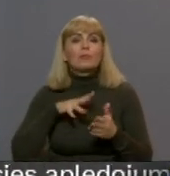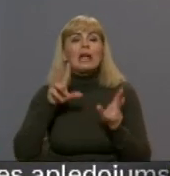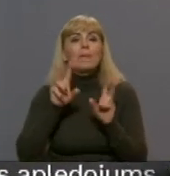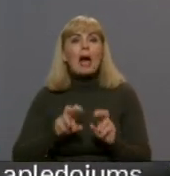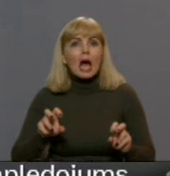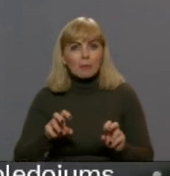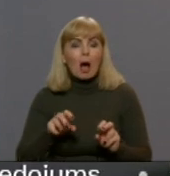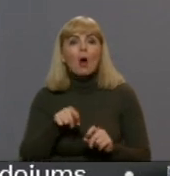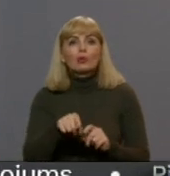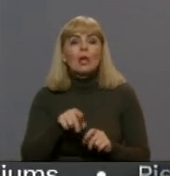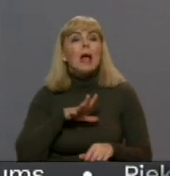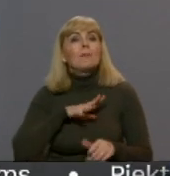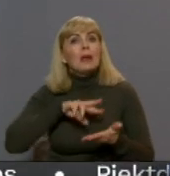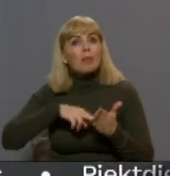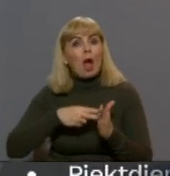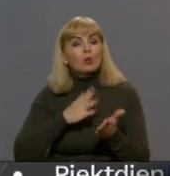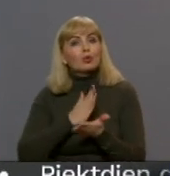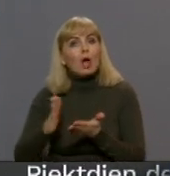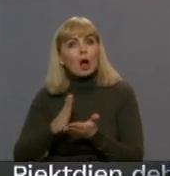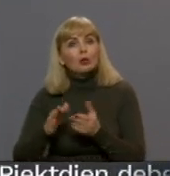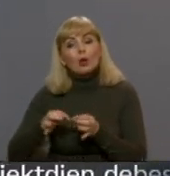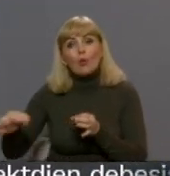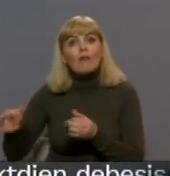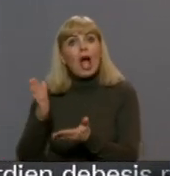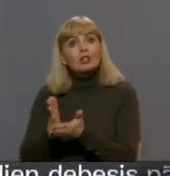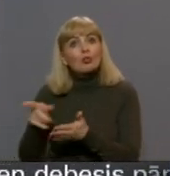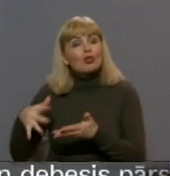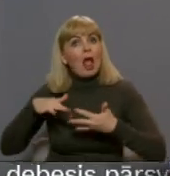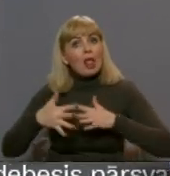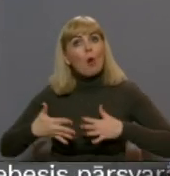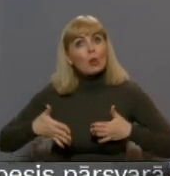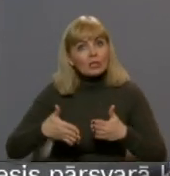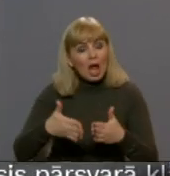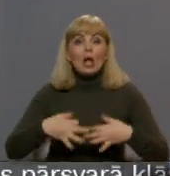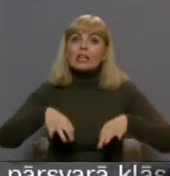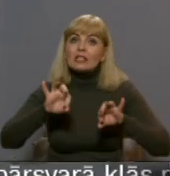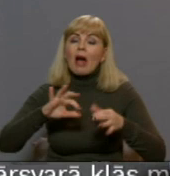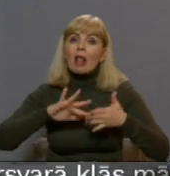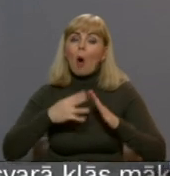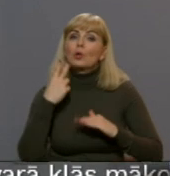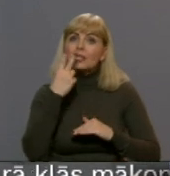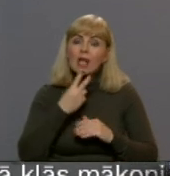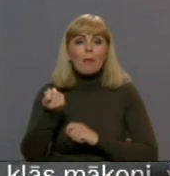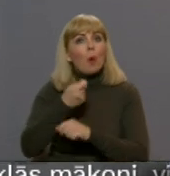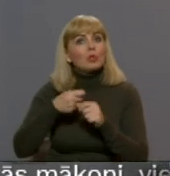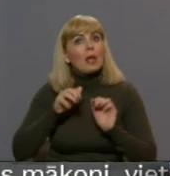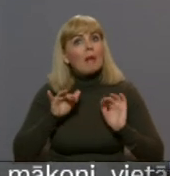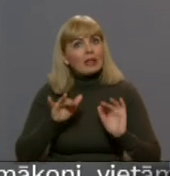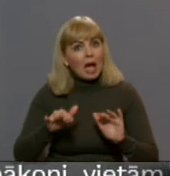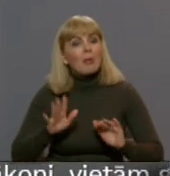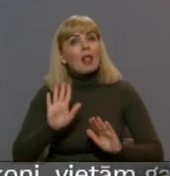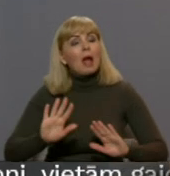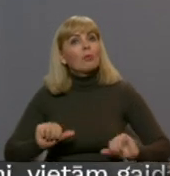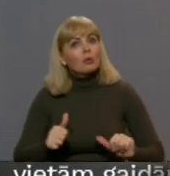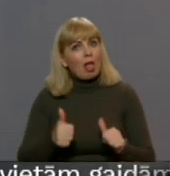Šādā veidā bija planots sakārtot novadā esošas lauku ceļus, kuri svarīgi lauksaimniecības un uzņēmai darbības sekmīgā